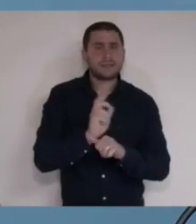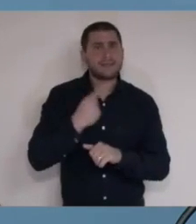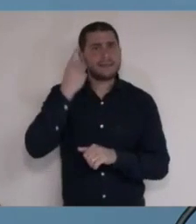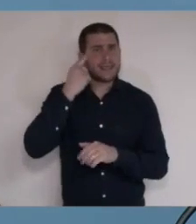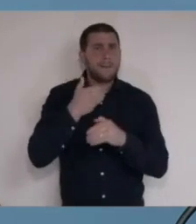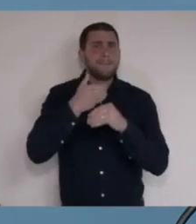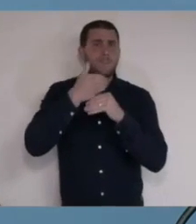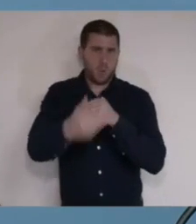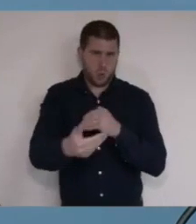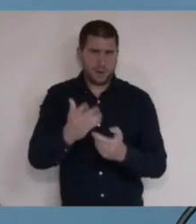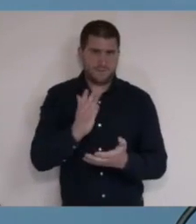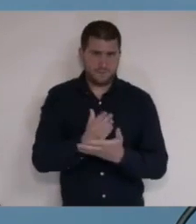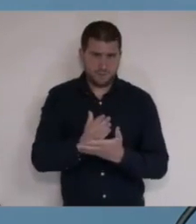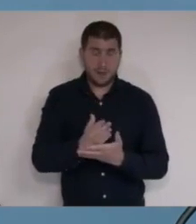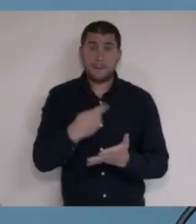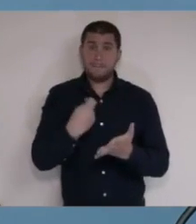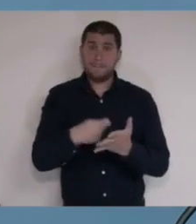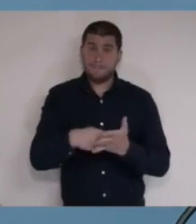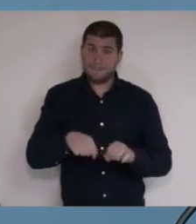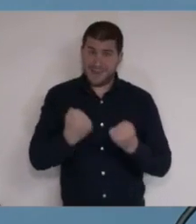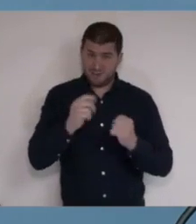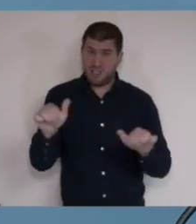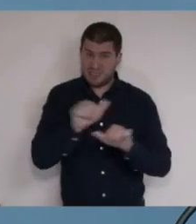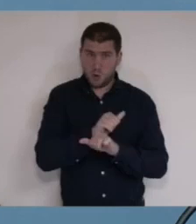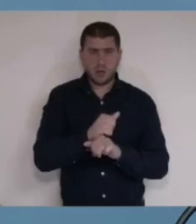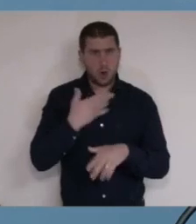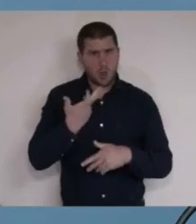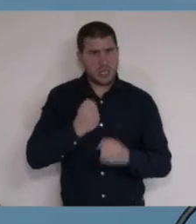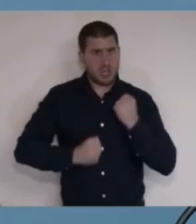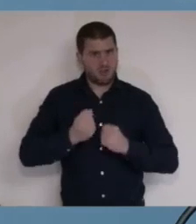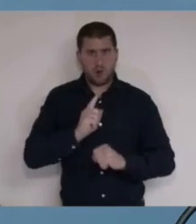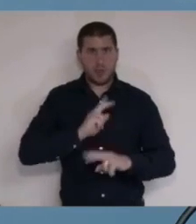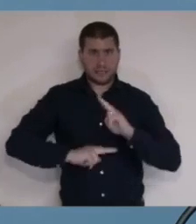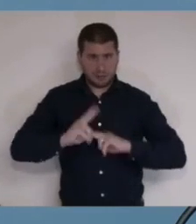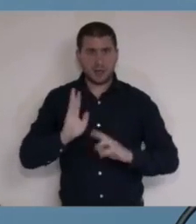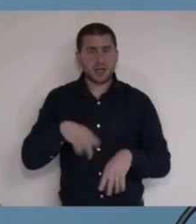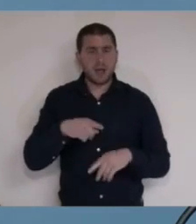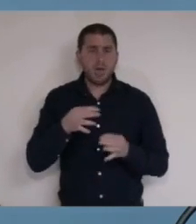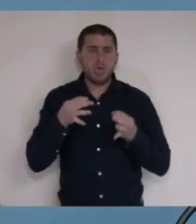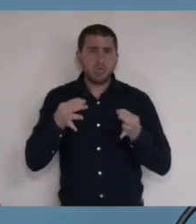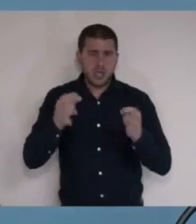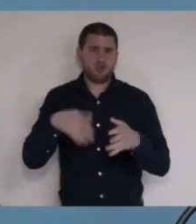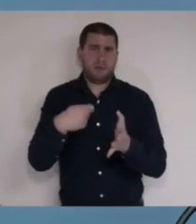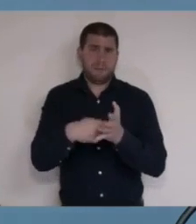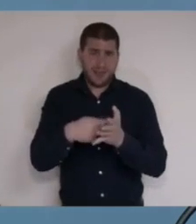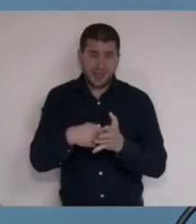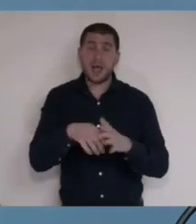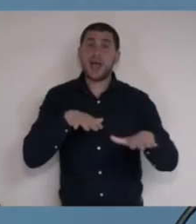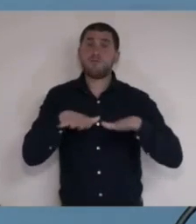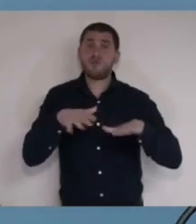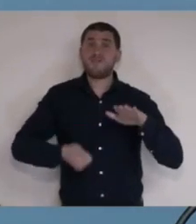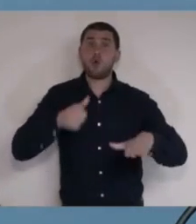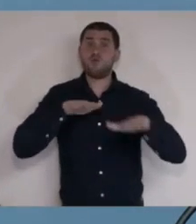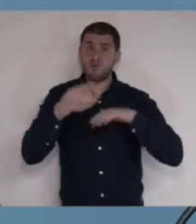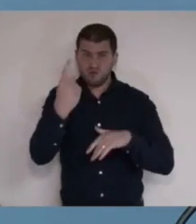נדע זאת ביחור. מחיר הטעות עלול להיות בלתי נסבל. גם להשטעות יש מחירים. הממשלה וראש